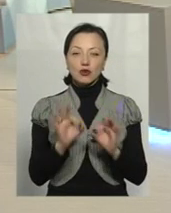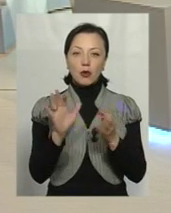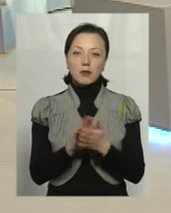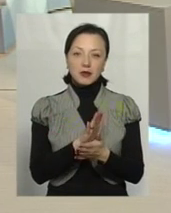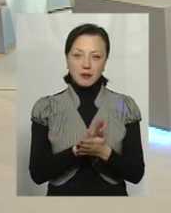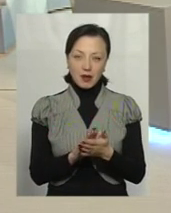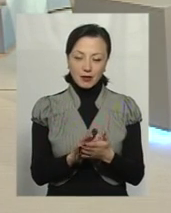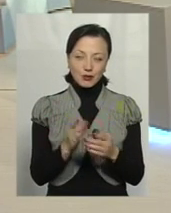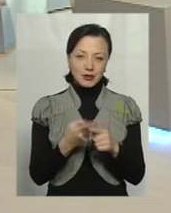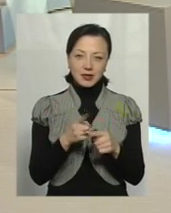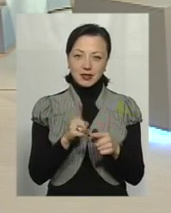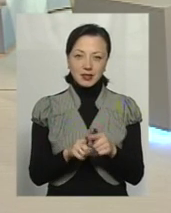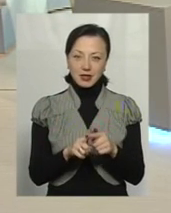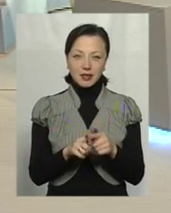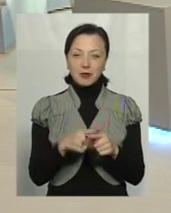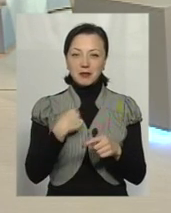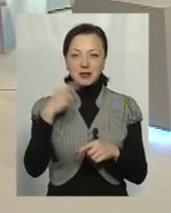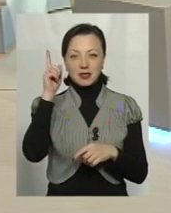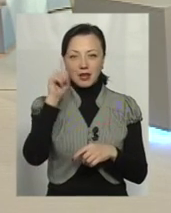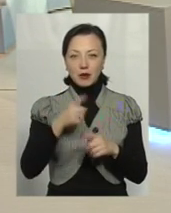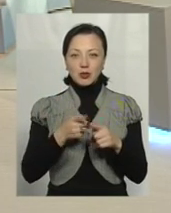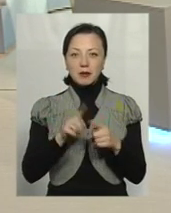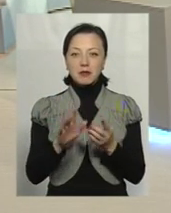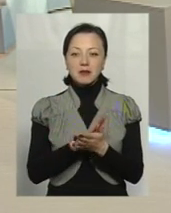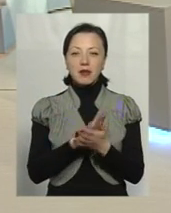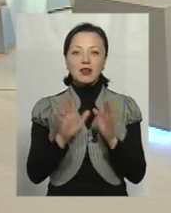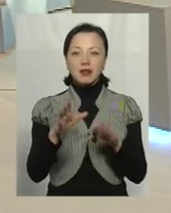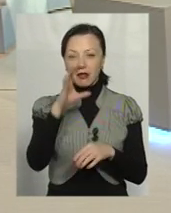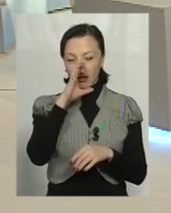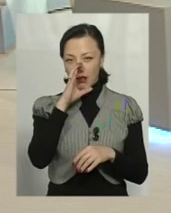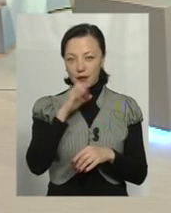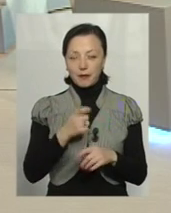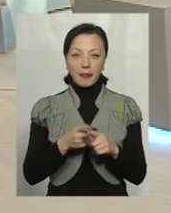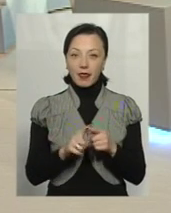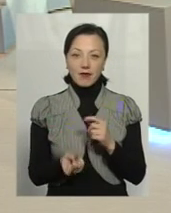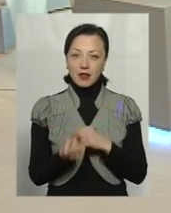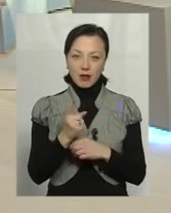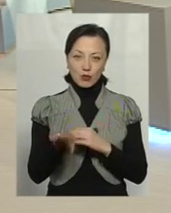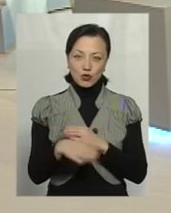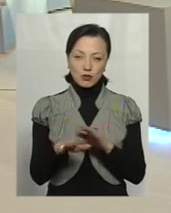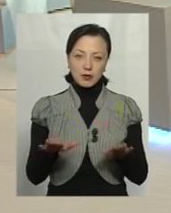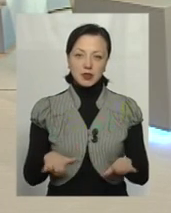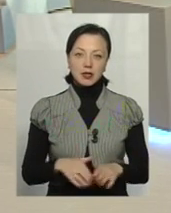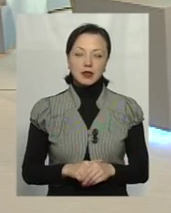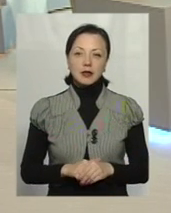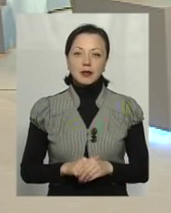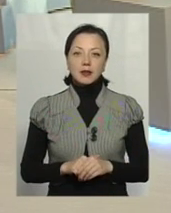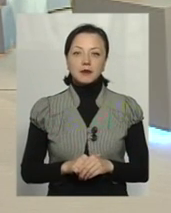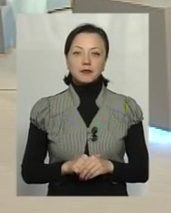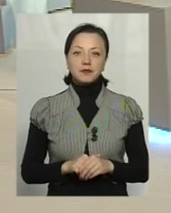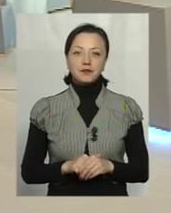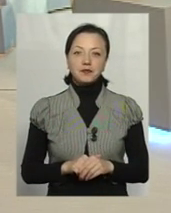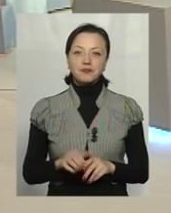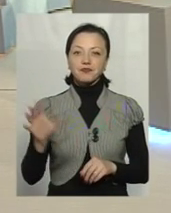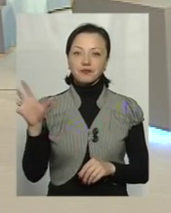тільки в Мишоловці, ми це знаємо, і це не просто повірка, будь-яка повірка не виникає на пустому місці. І все, що